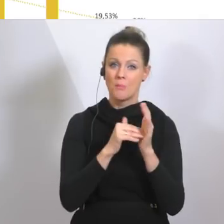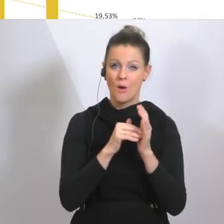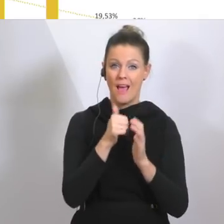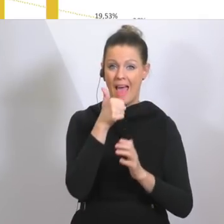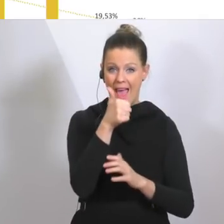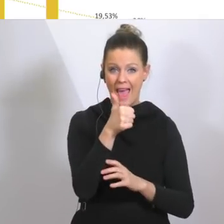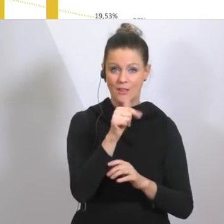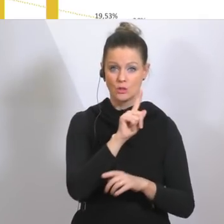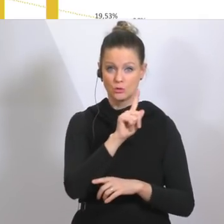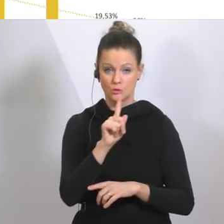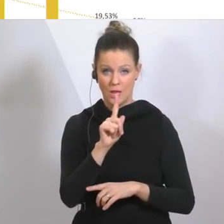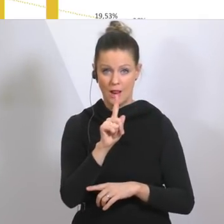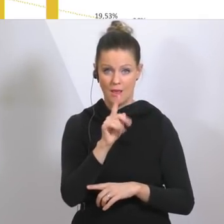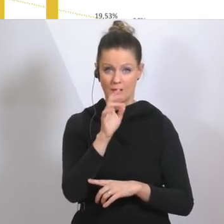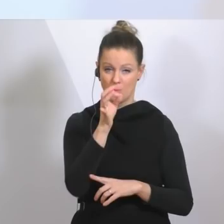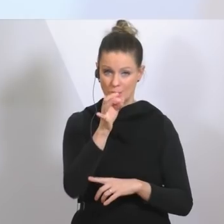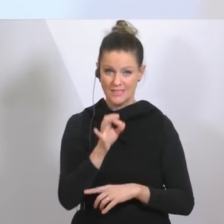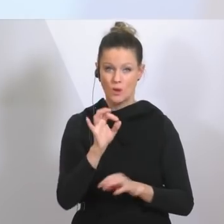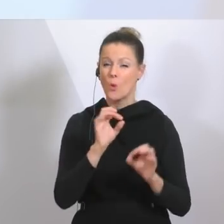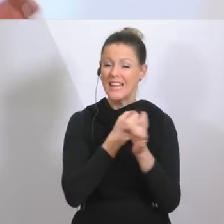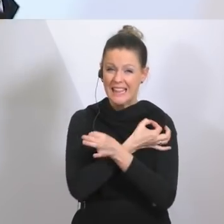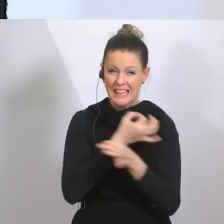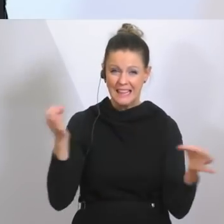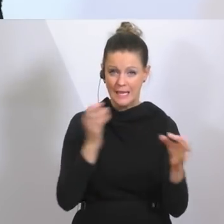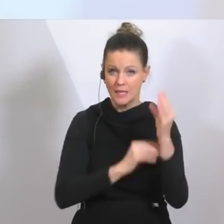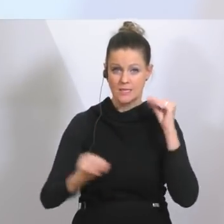kein Wachstumsbereich mehr. Dann schaffen wir es,